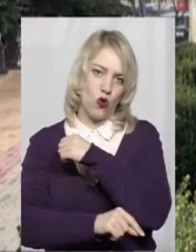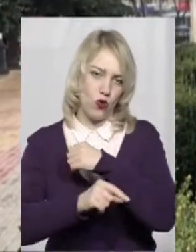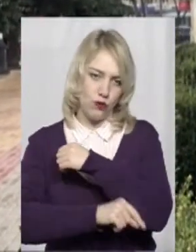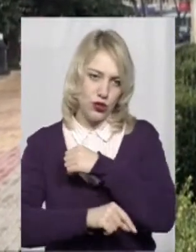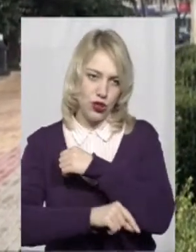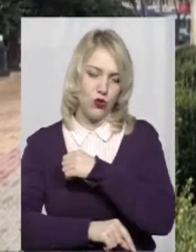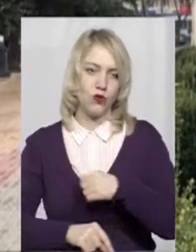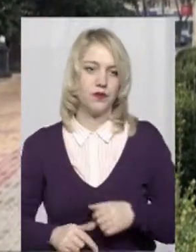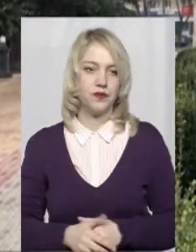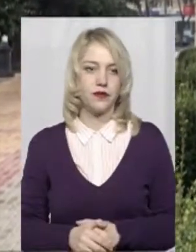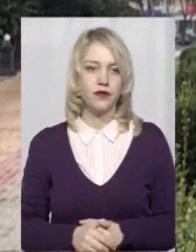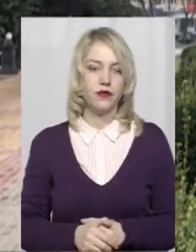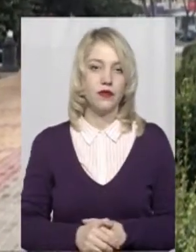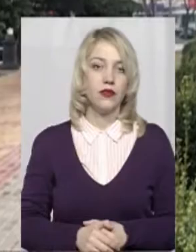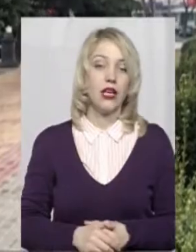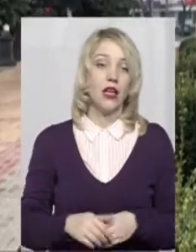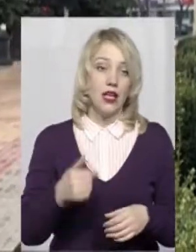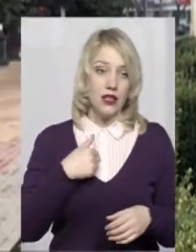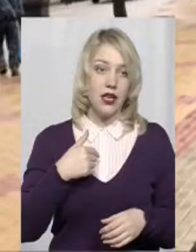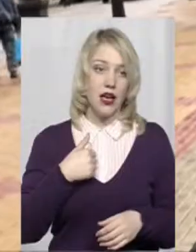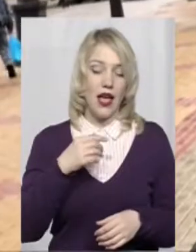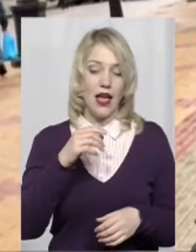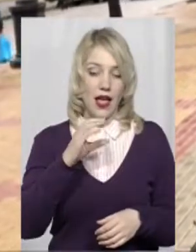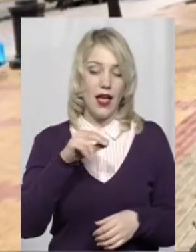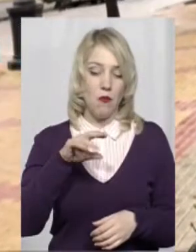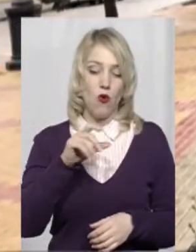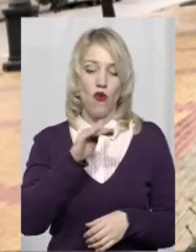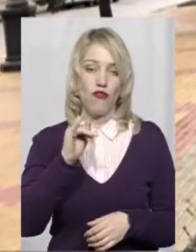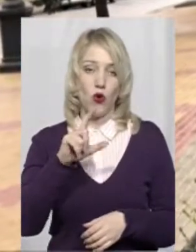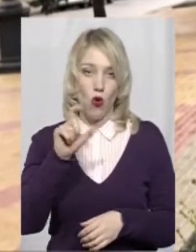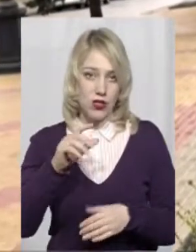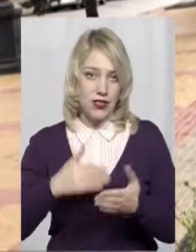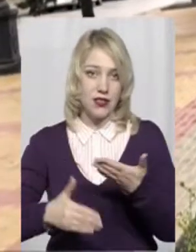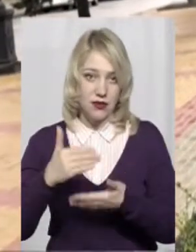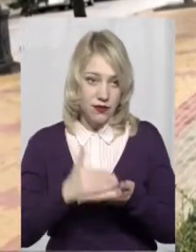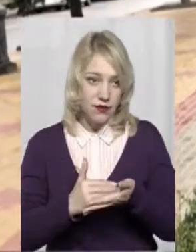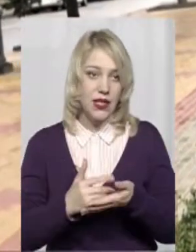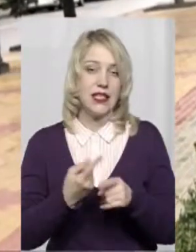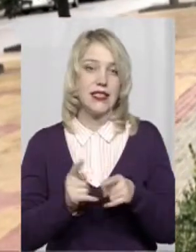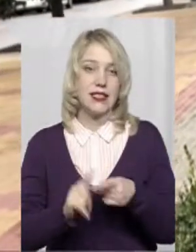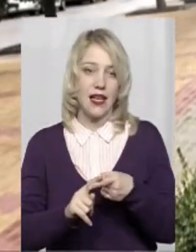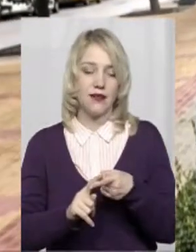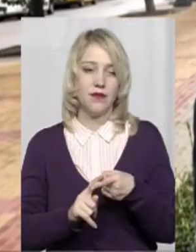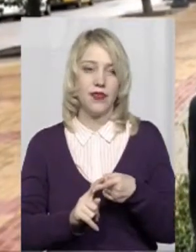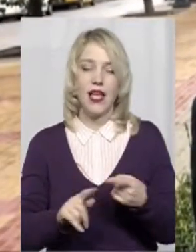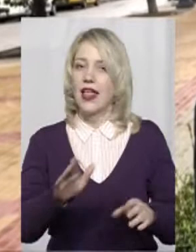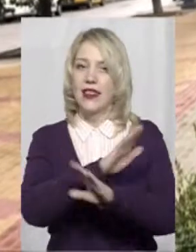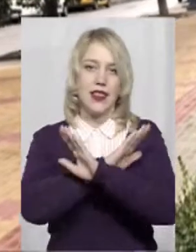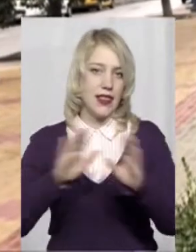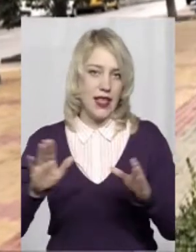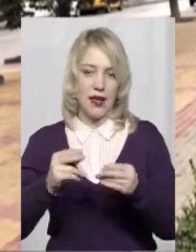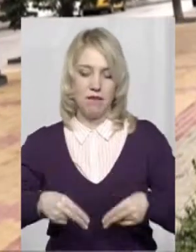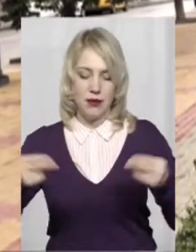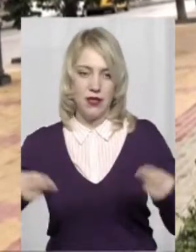Ну і апофеоз – це непідписання